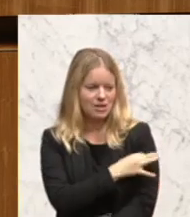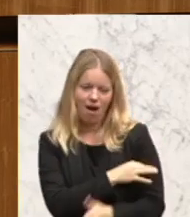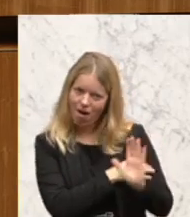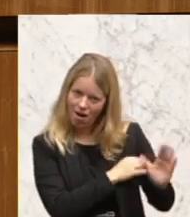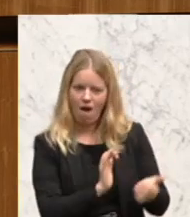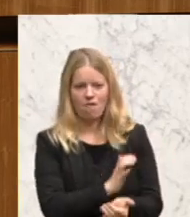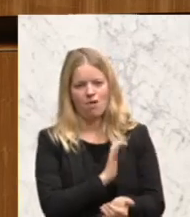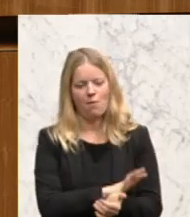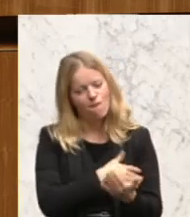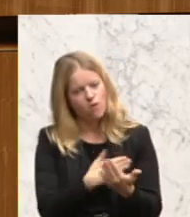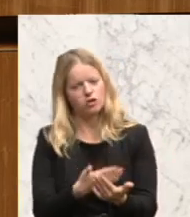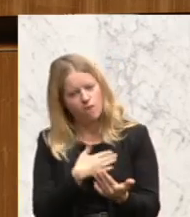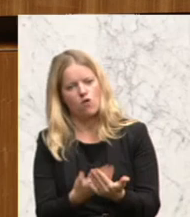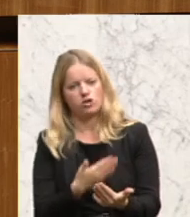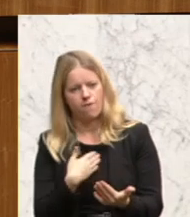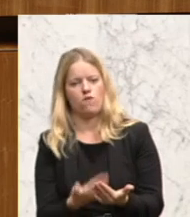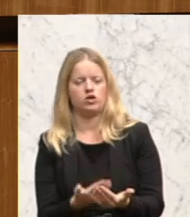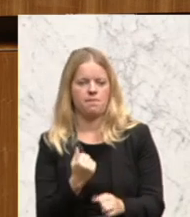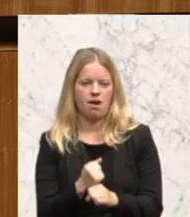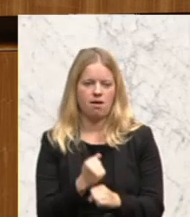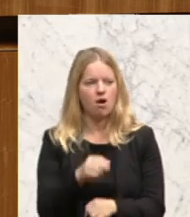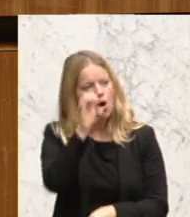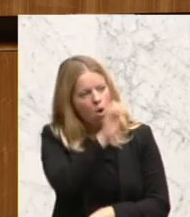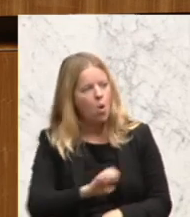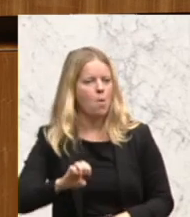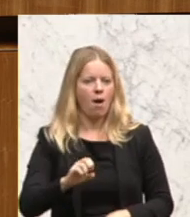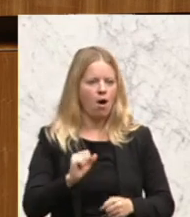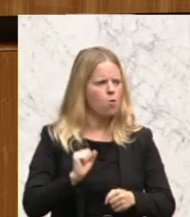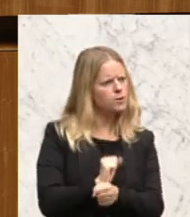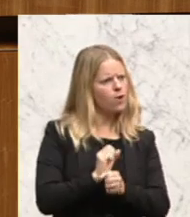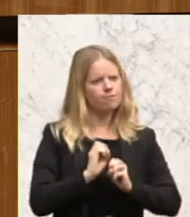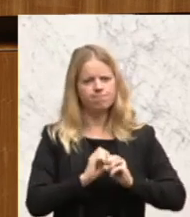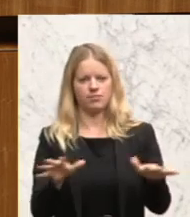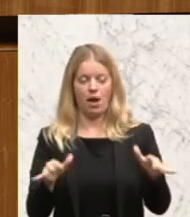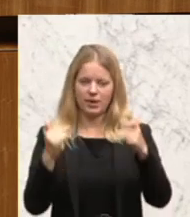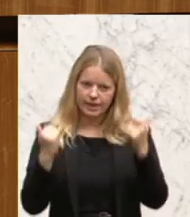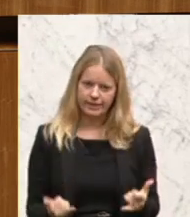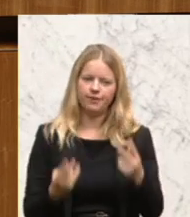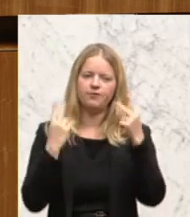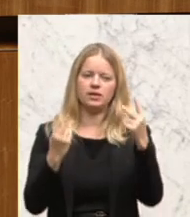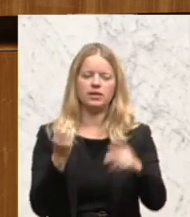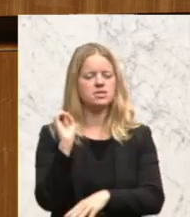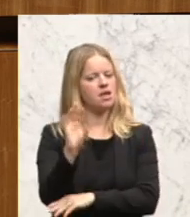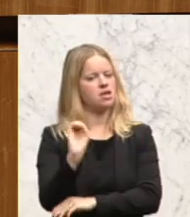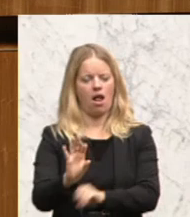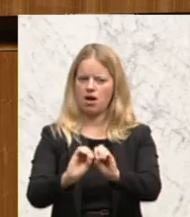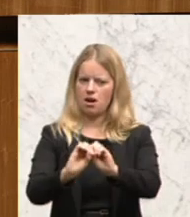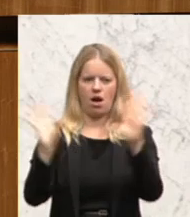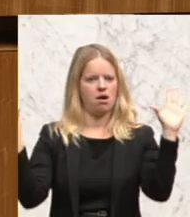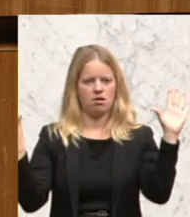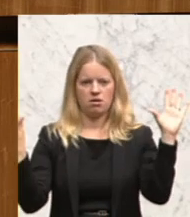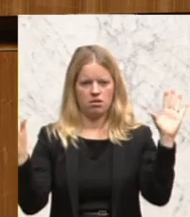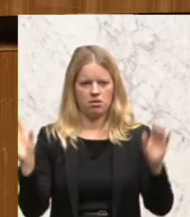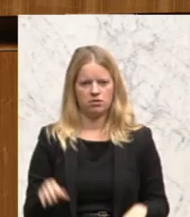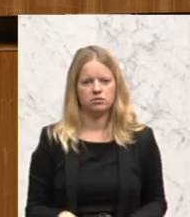machen und in Europa dafür zu überzeugen. Aber jetzt geht es einmal um ein klares Signal. Ein klares Signal gegenüber